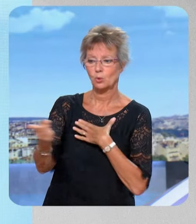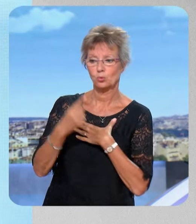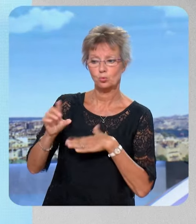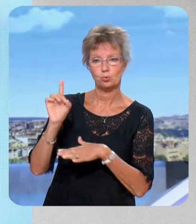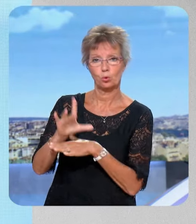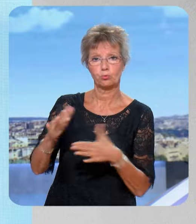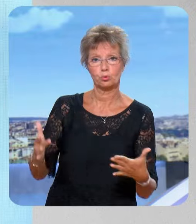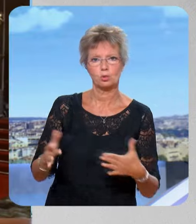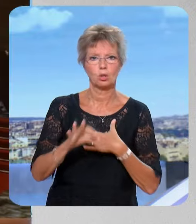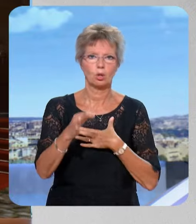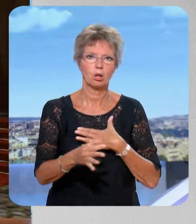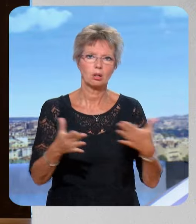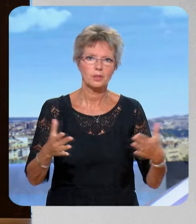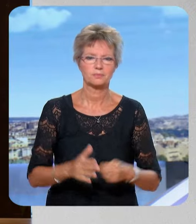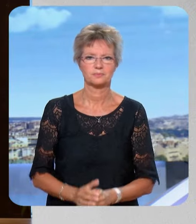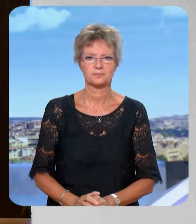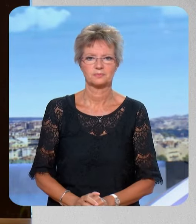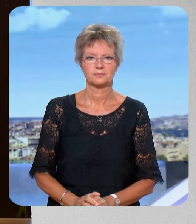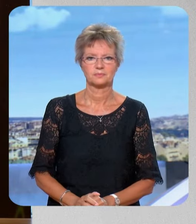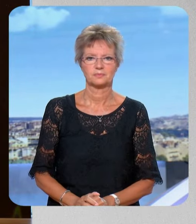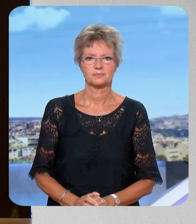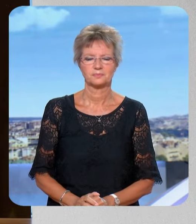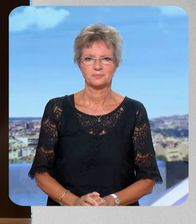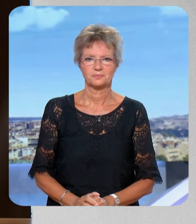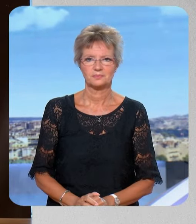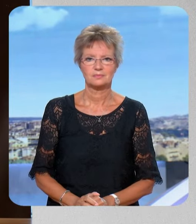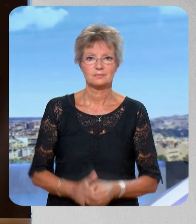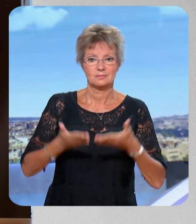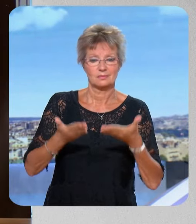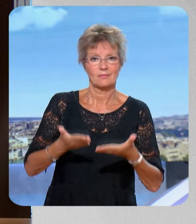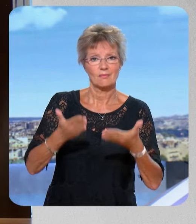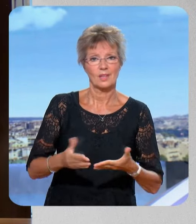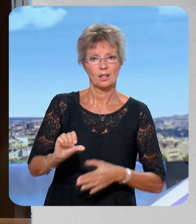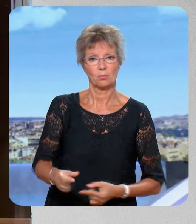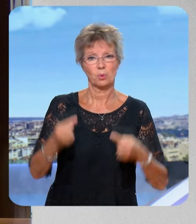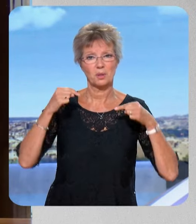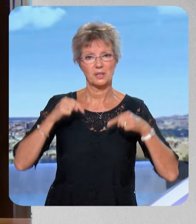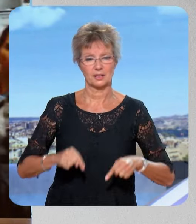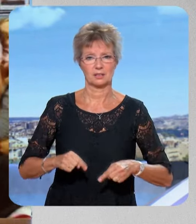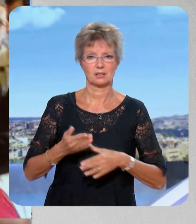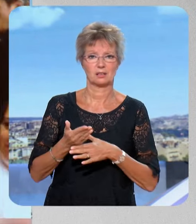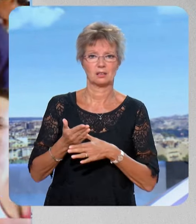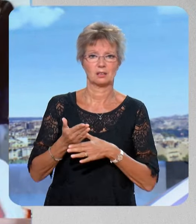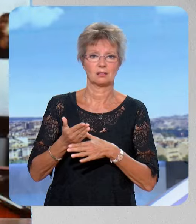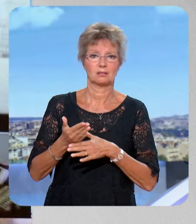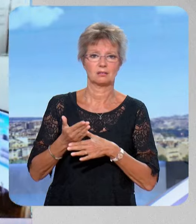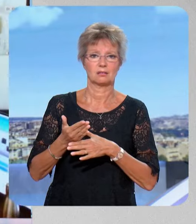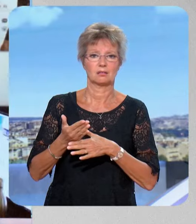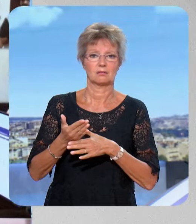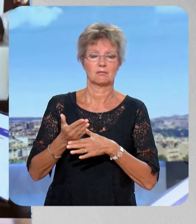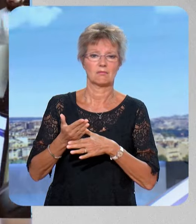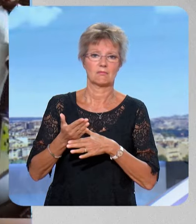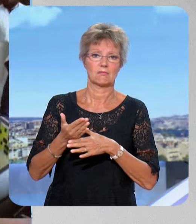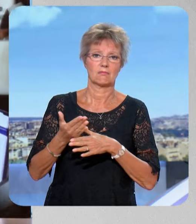Ah bah oui, mais c'est peut-être parce qu'eux, ils ne sont pas ouverts. – Non mais c'est un peu simple. On a aujourd'hui le premier ministre du parti qui est le perdant,